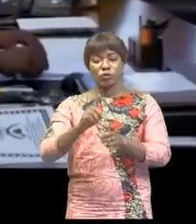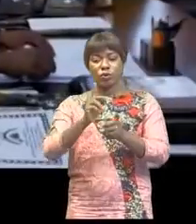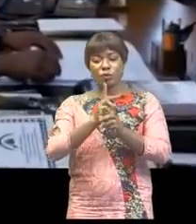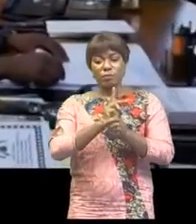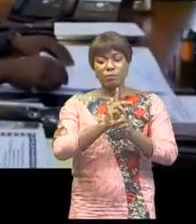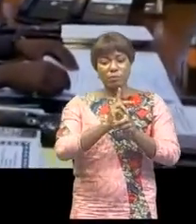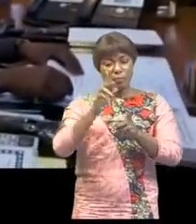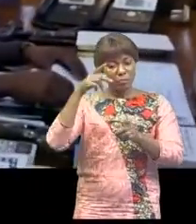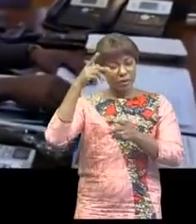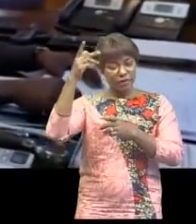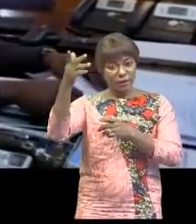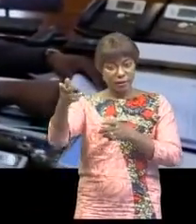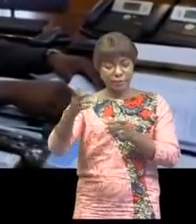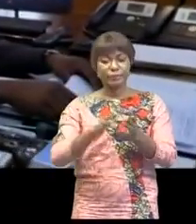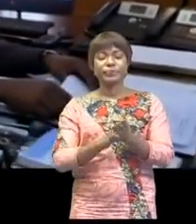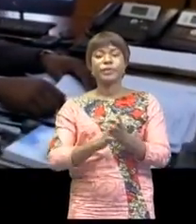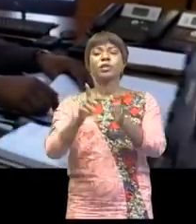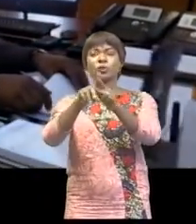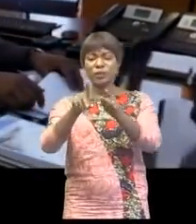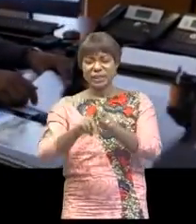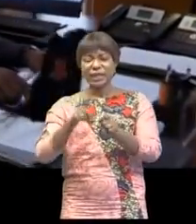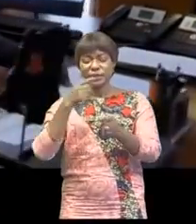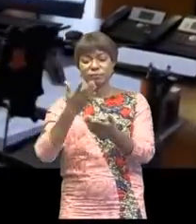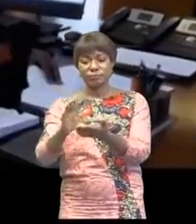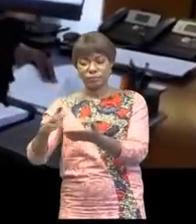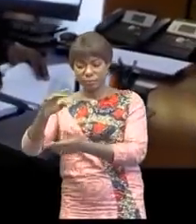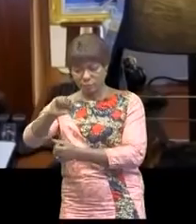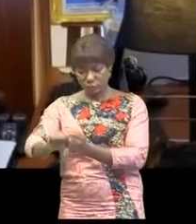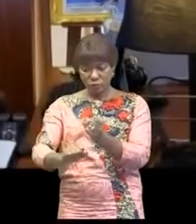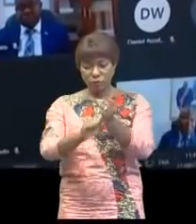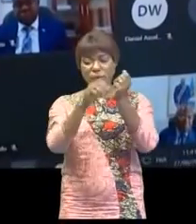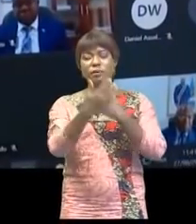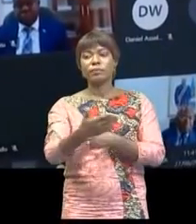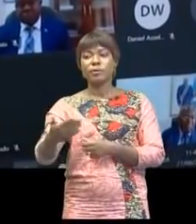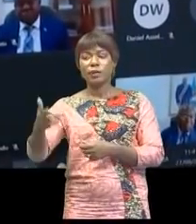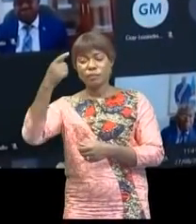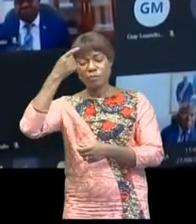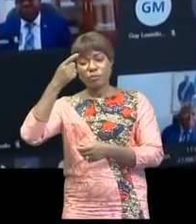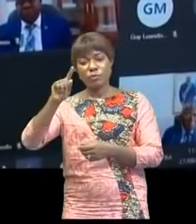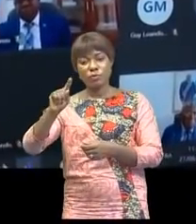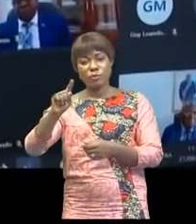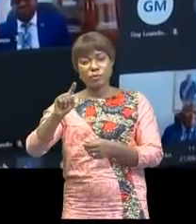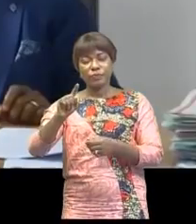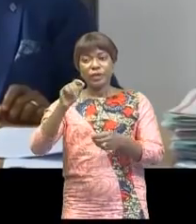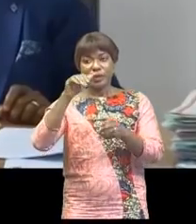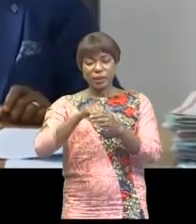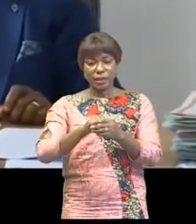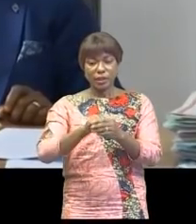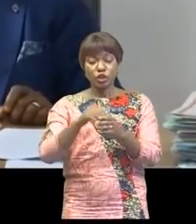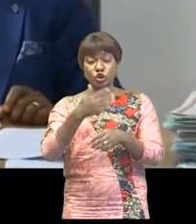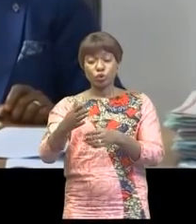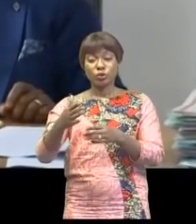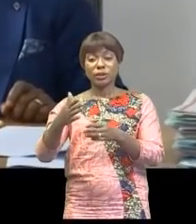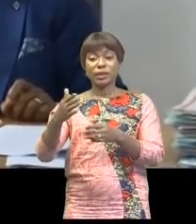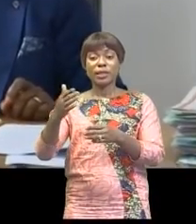Il a noté la distribution d'une assistance matérielle, constituée notamment des kits médicaux